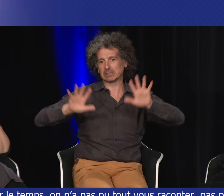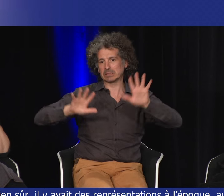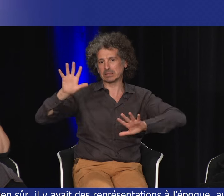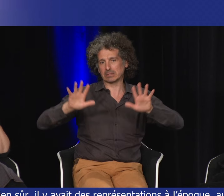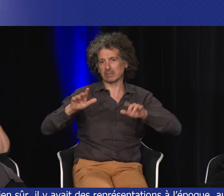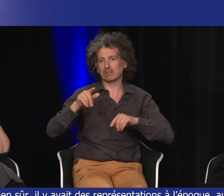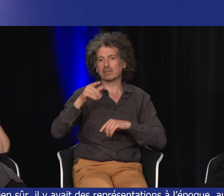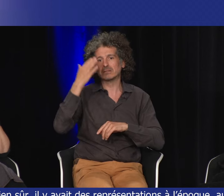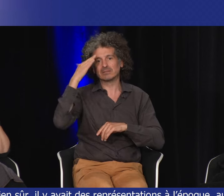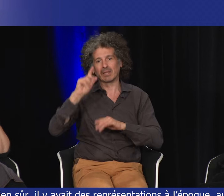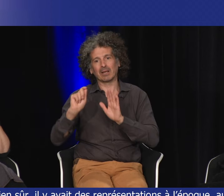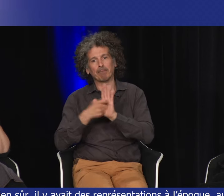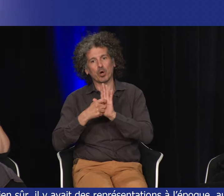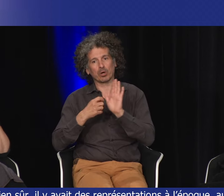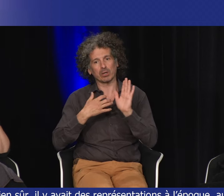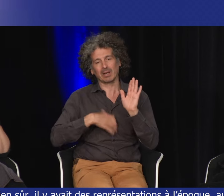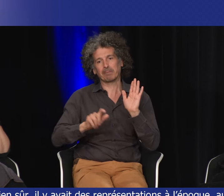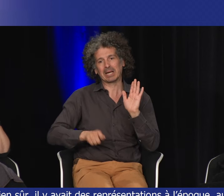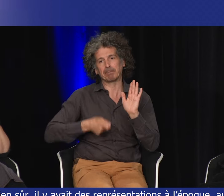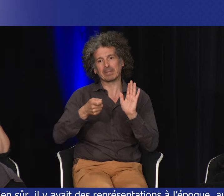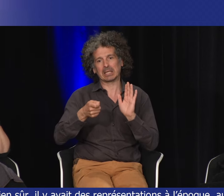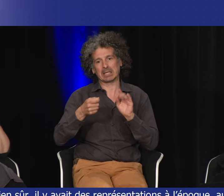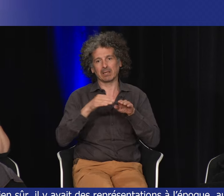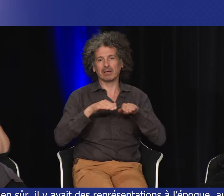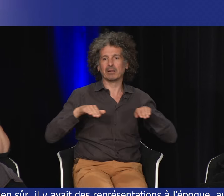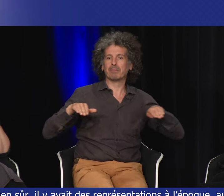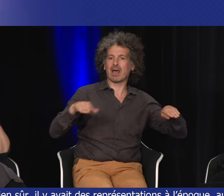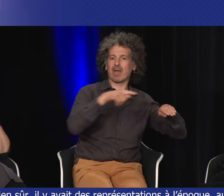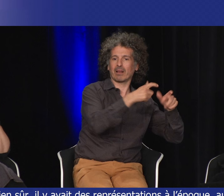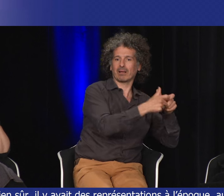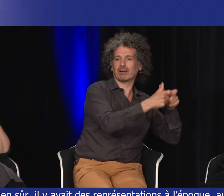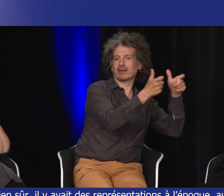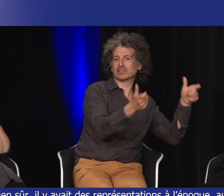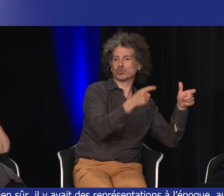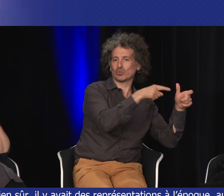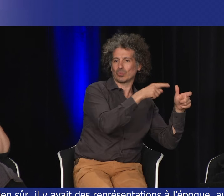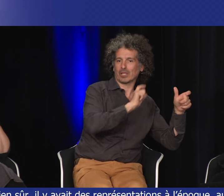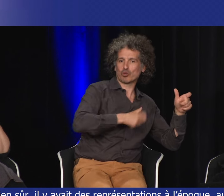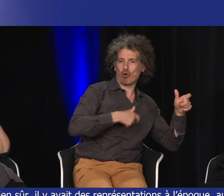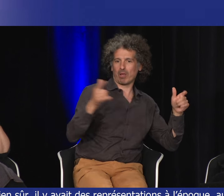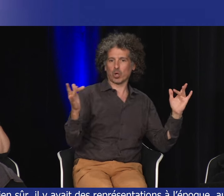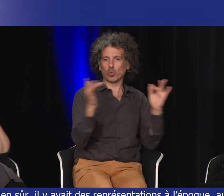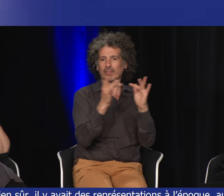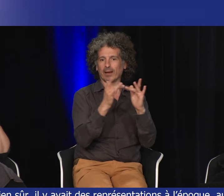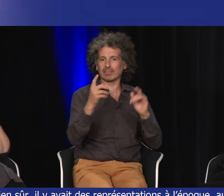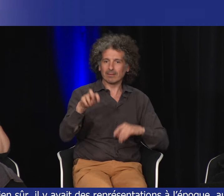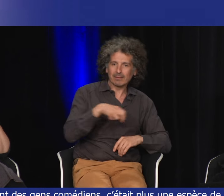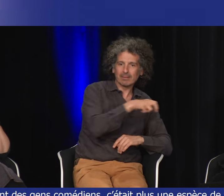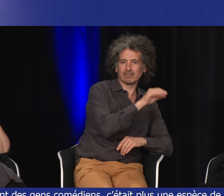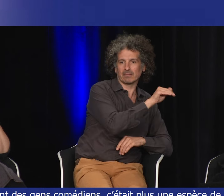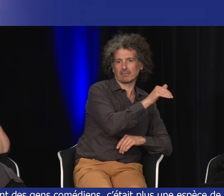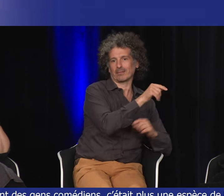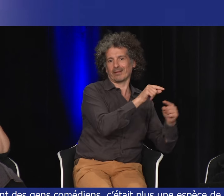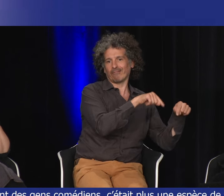c'était plus une espèce de théâtre mimé à l'époque et il y avait l'abbé de l'épée les